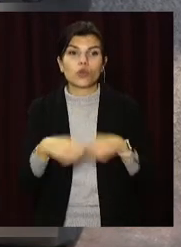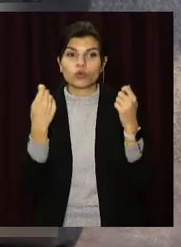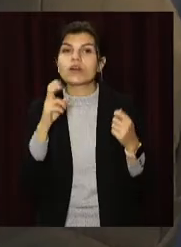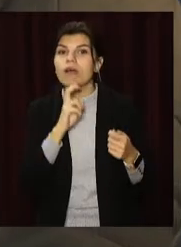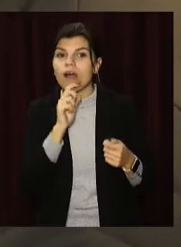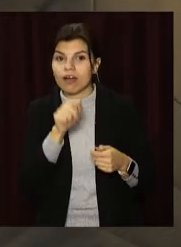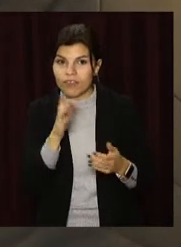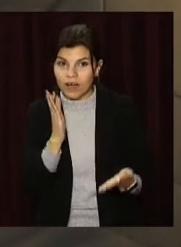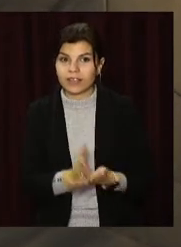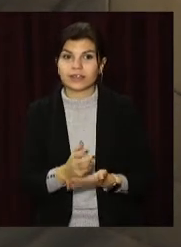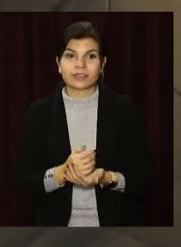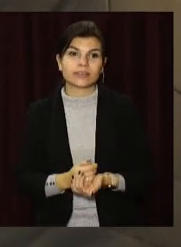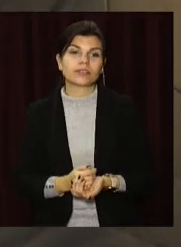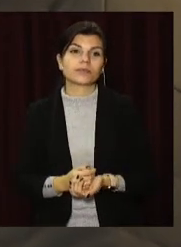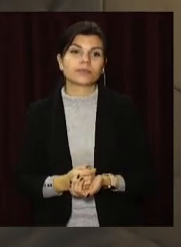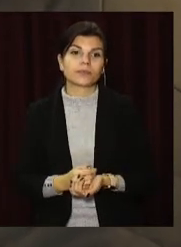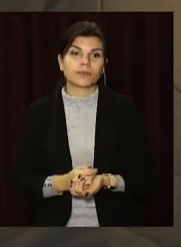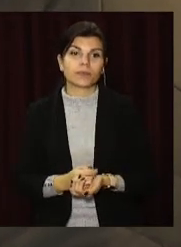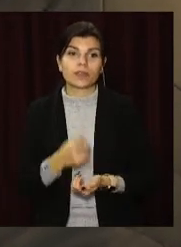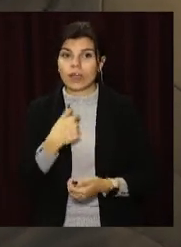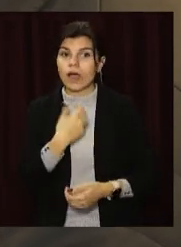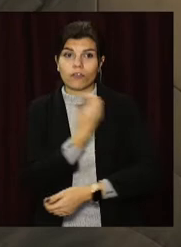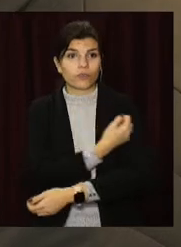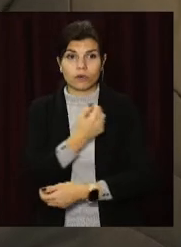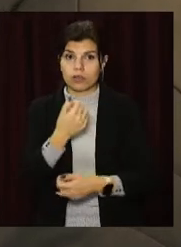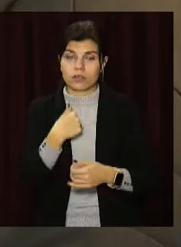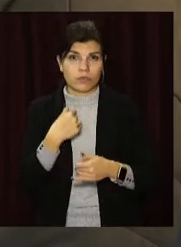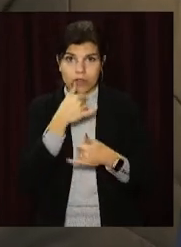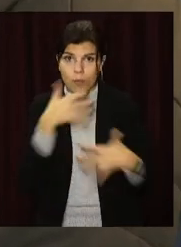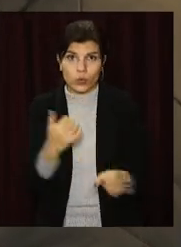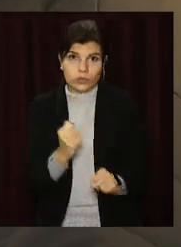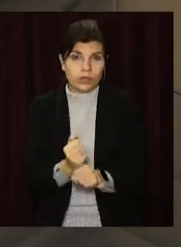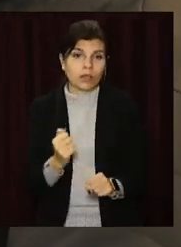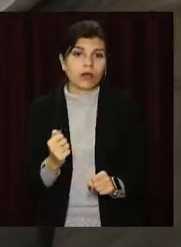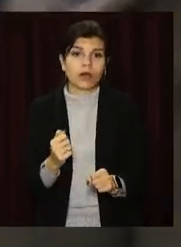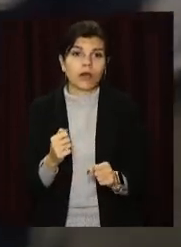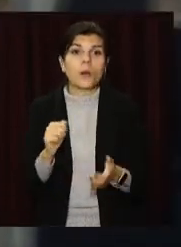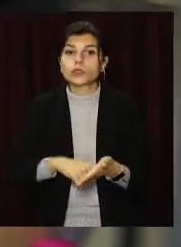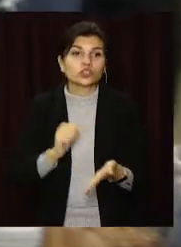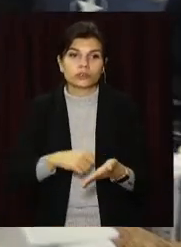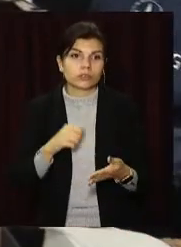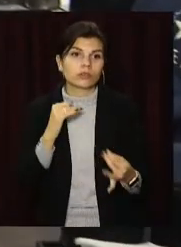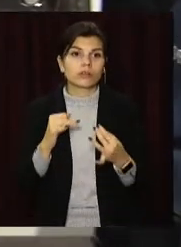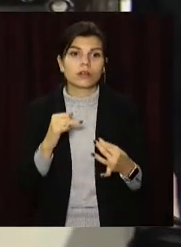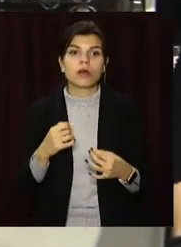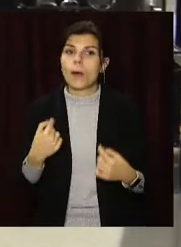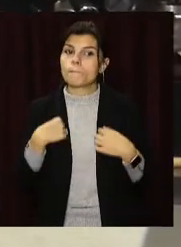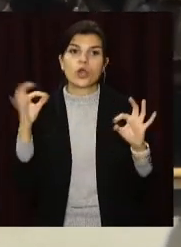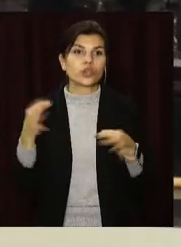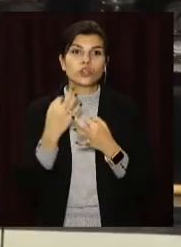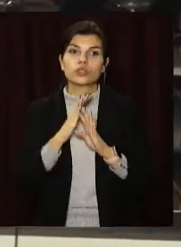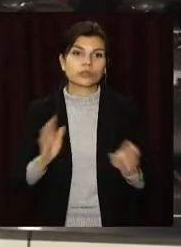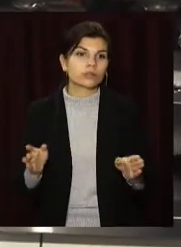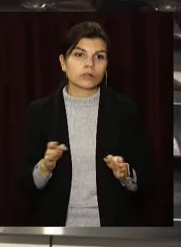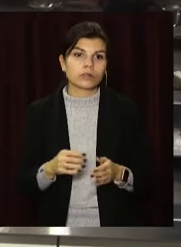'ярні. «Я не можу робити вакцину. Ви не можете робити документи. Мені не розрошують